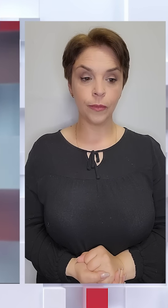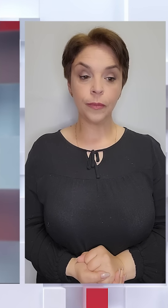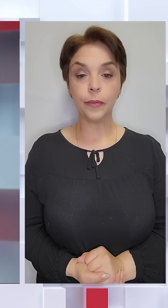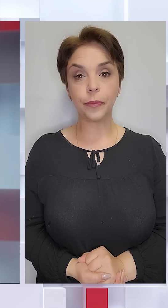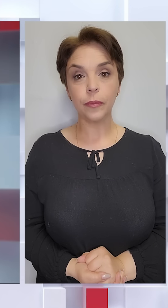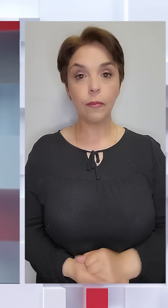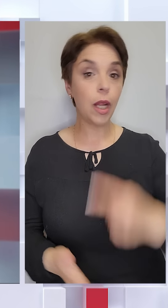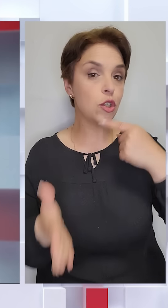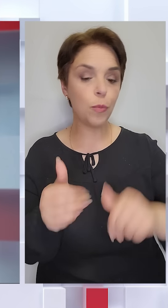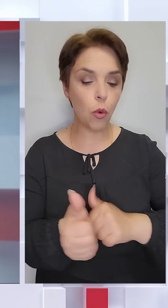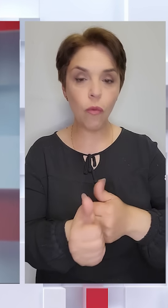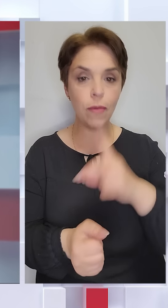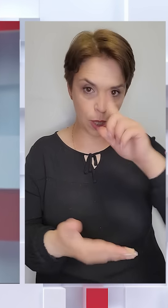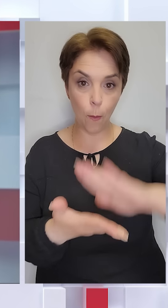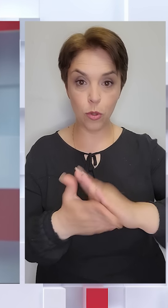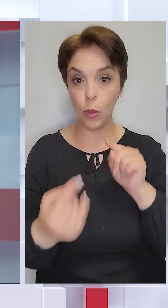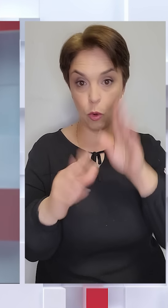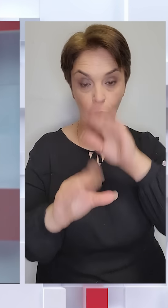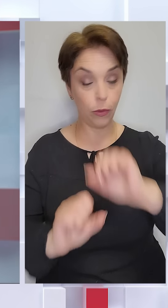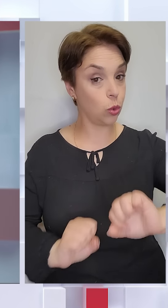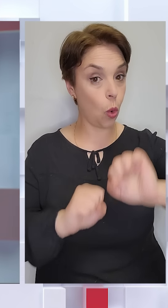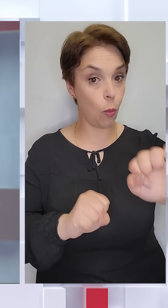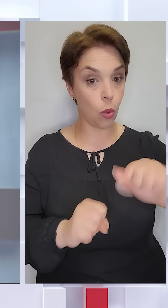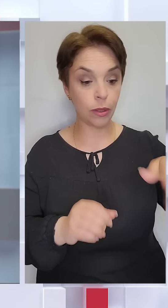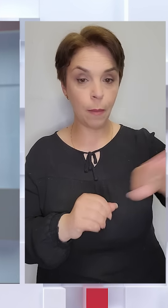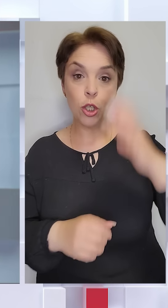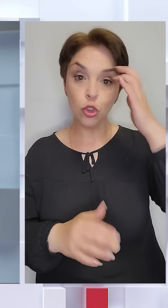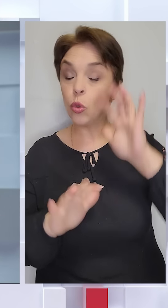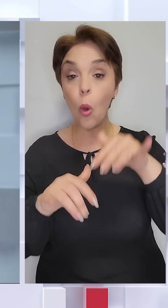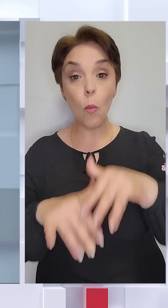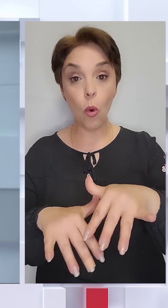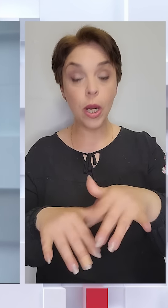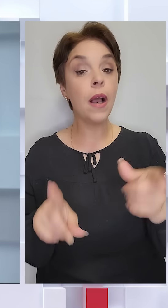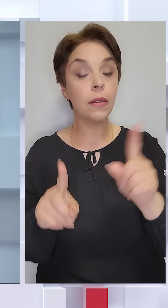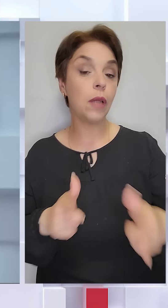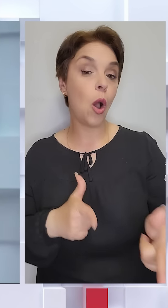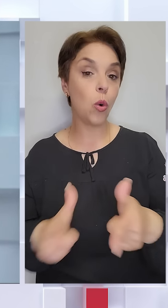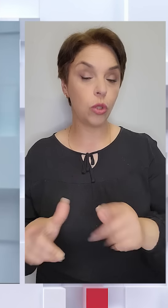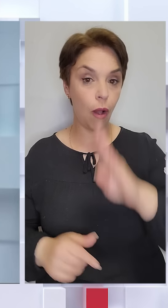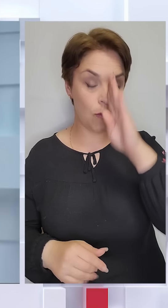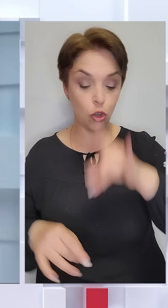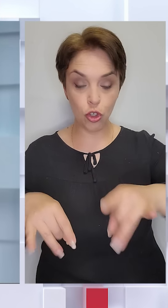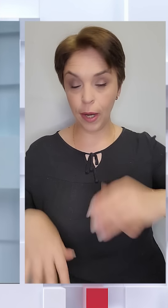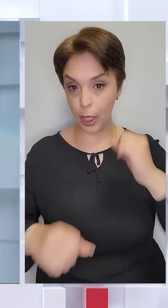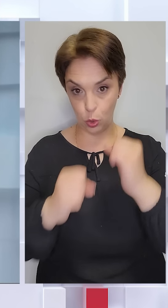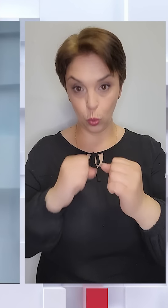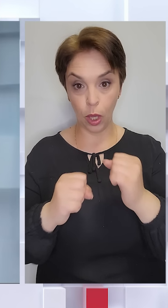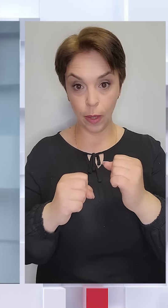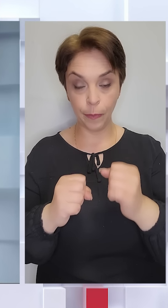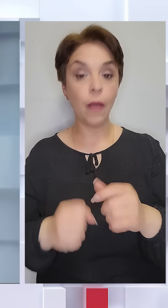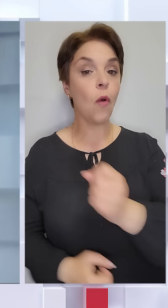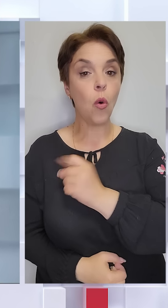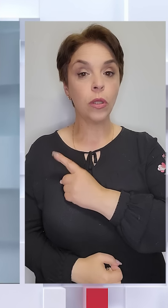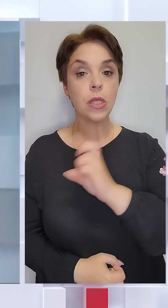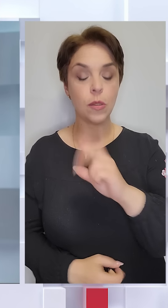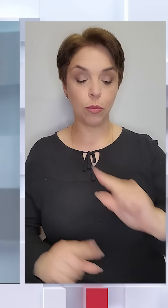Шпигував за позиціями проти повітряної оборони на березі Чорного моря та готував ворожі ракетні удари. В Одесі